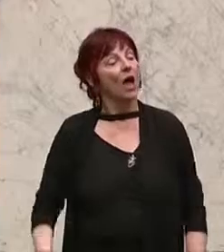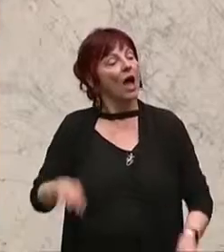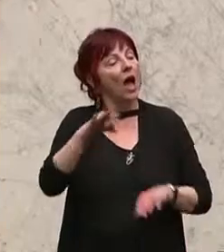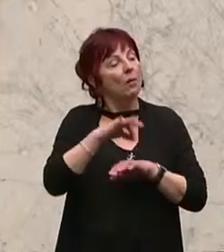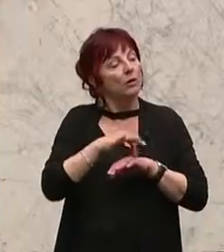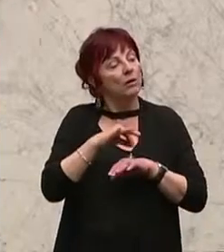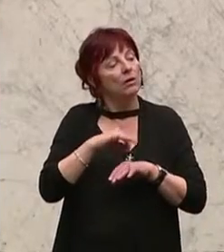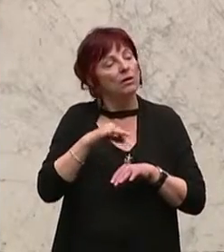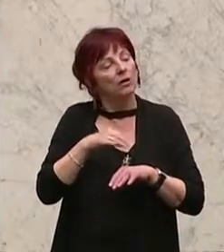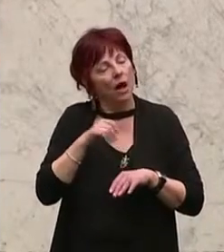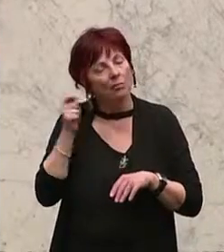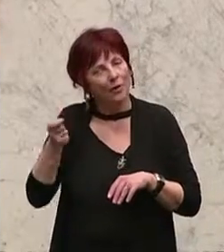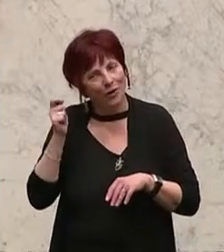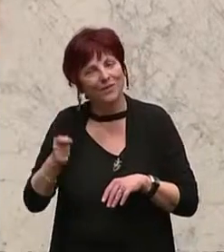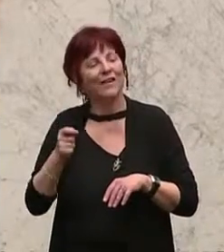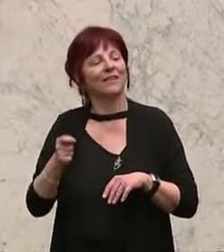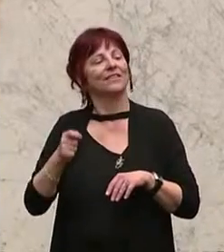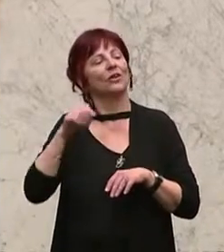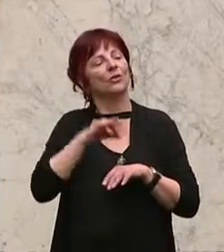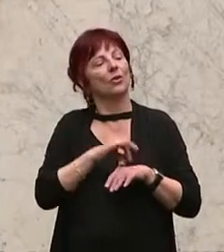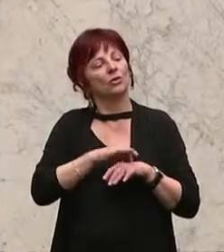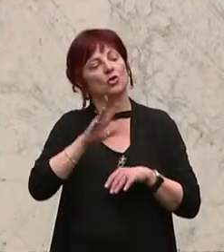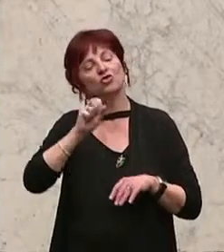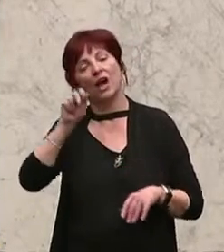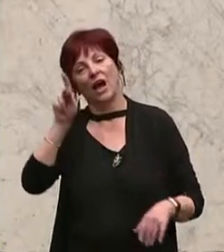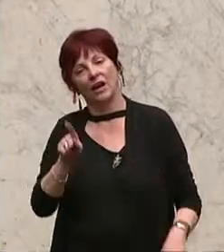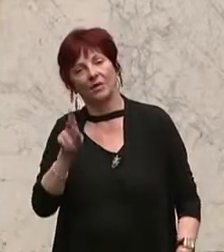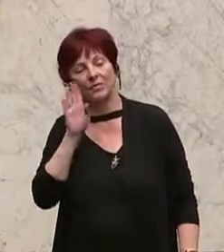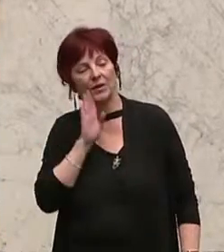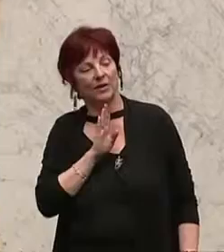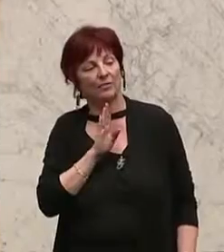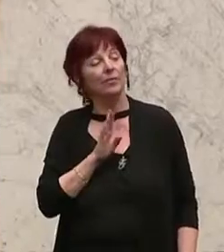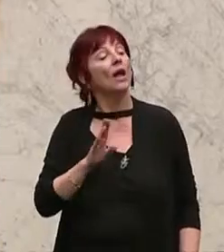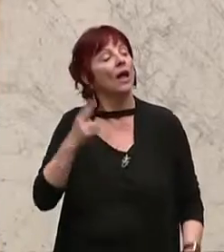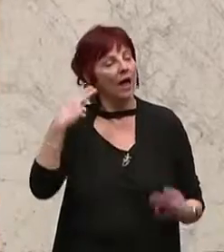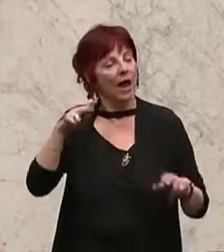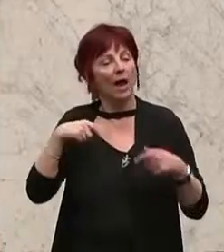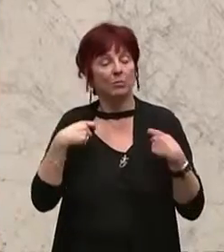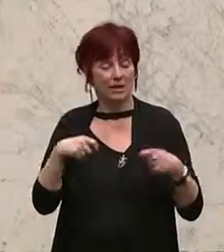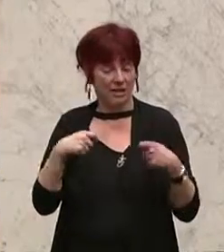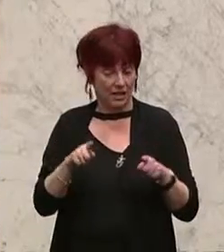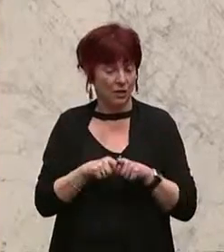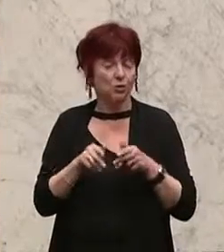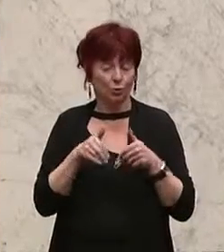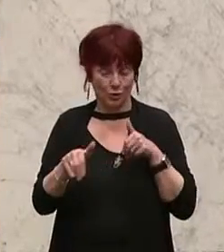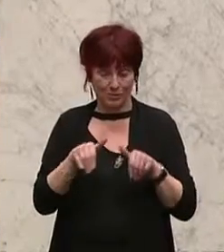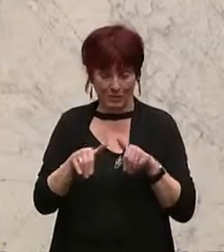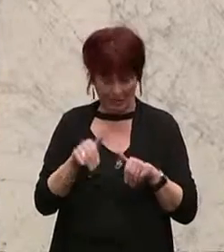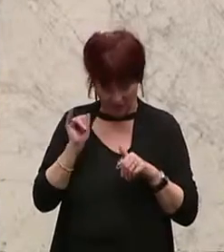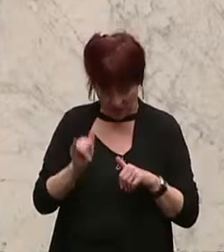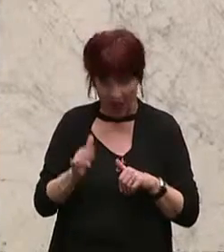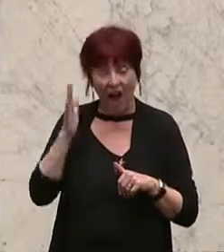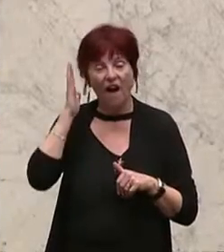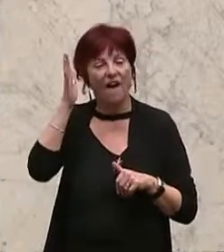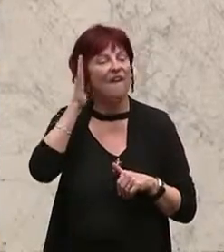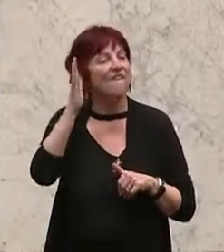Letzter zu Wort gemeldeter Redner bei diesem Tagesordnungspunkt, Nikolaus Schierak, Verfassungssprecher der NEOS. Einerseits ja nur eine Umsetzung